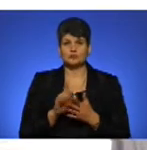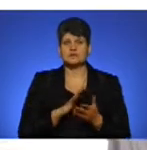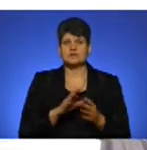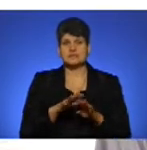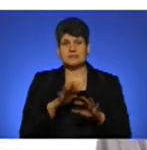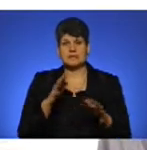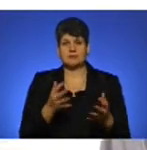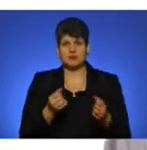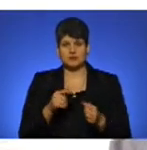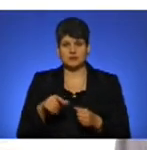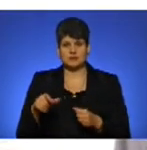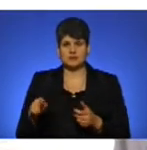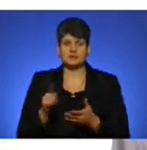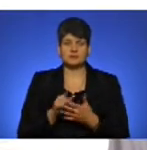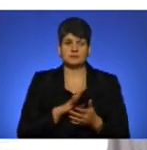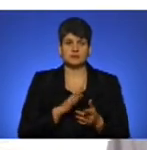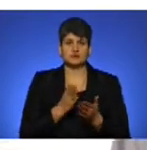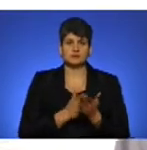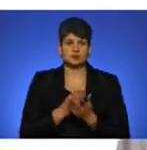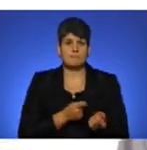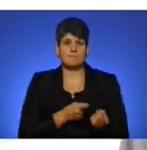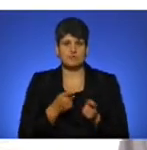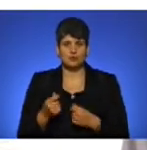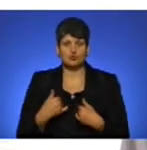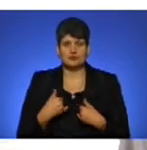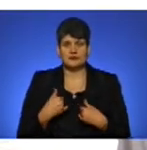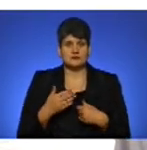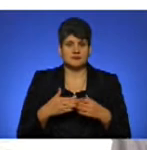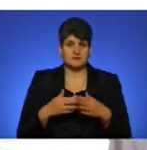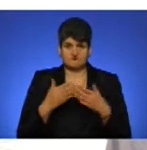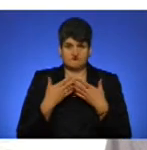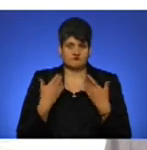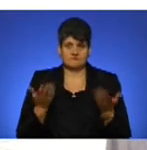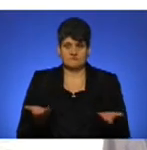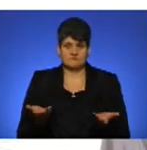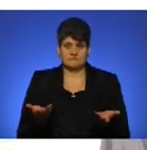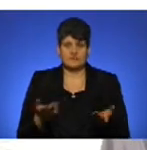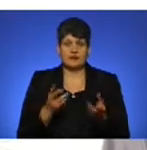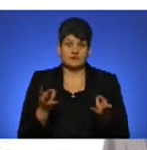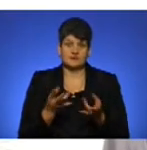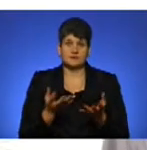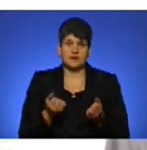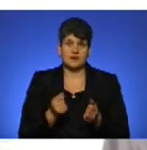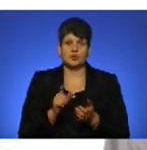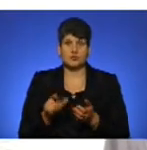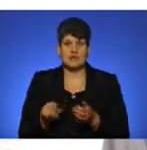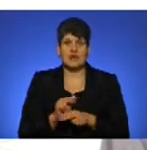пасажіров. Должна бути служба перевозок. Вона сьогодні у нас практично отсутствує. Надо принять людей, обучити,